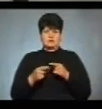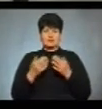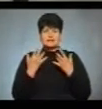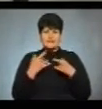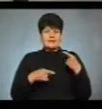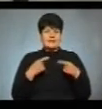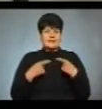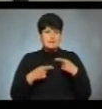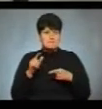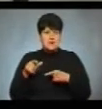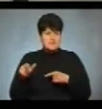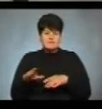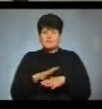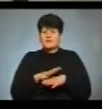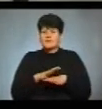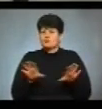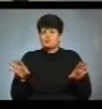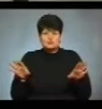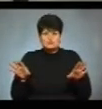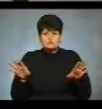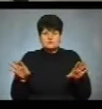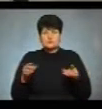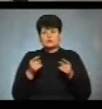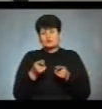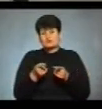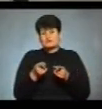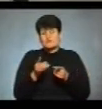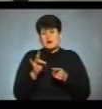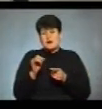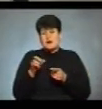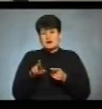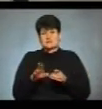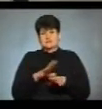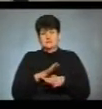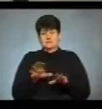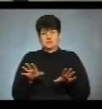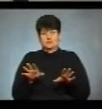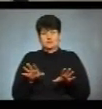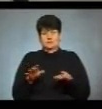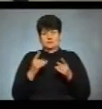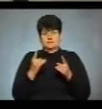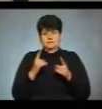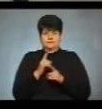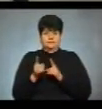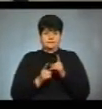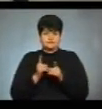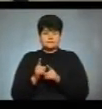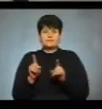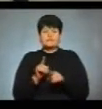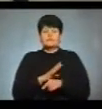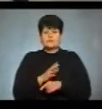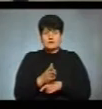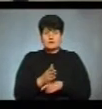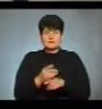не було, тобто стимулу цього і, відповідно, і реакції не відбулося значної. Що відбулося?